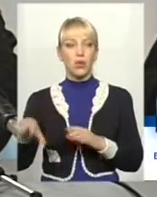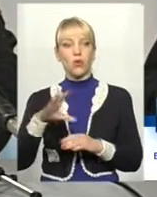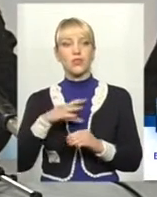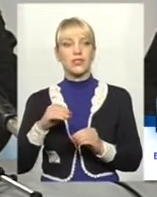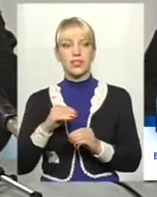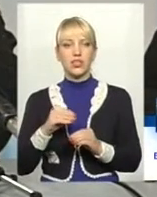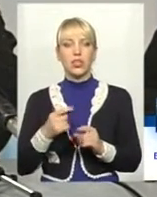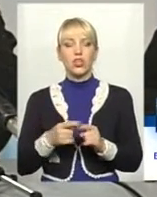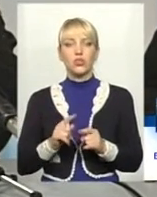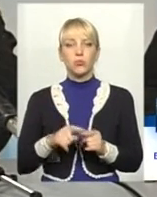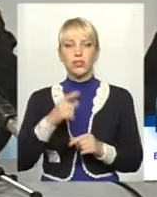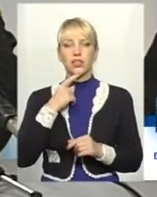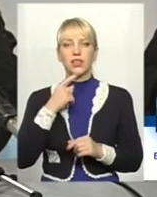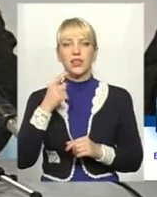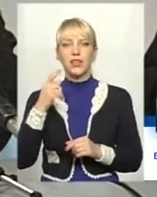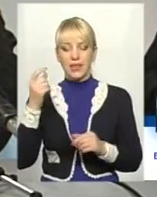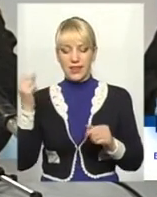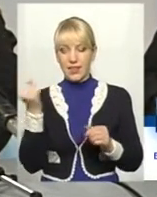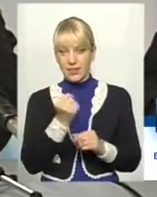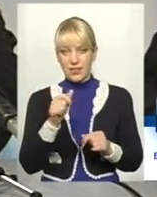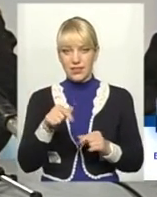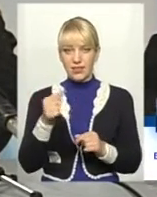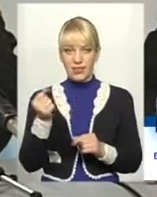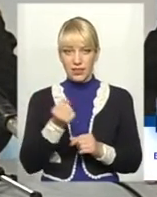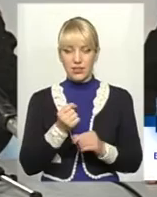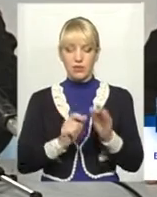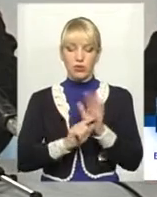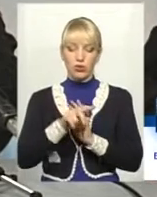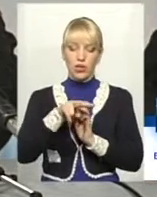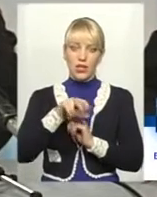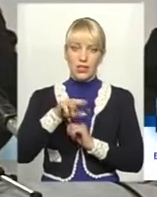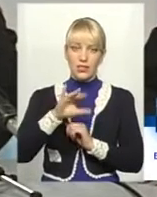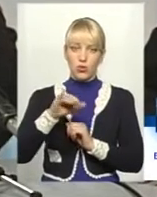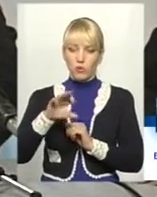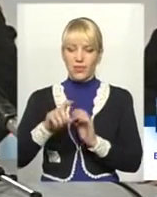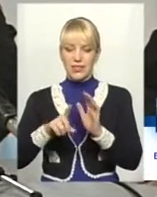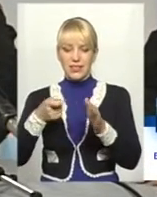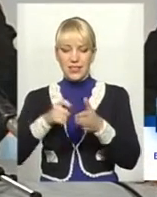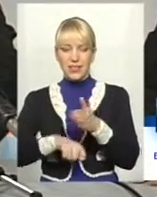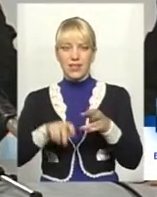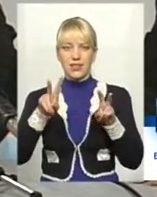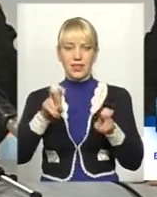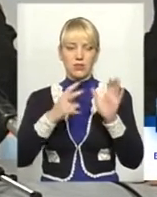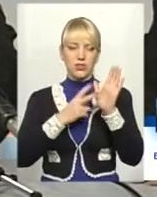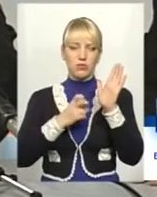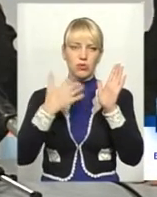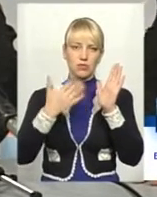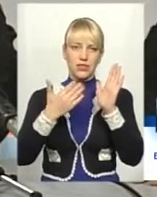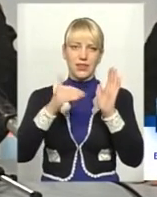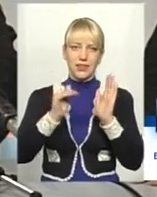ми на цій неділі, яка є, початок листопада, закрили тему цих 750 тисяч.